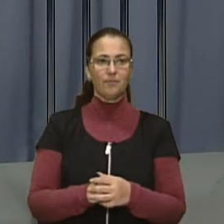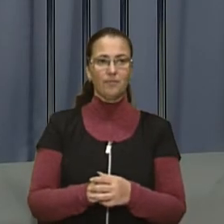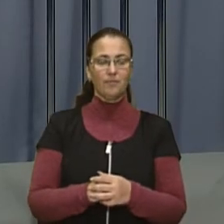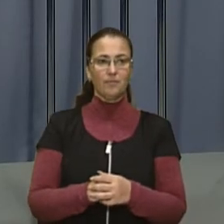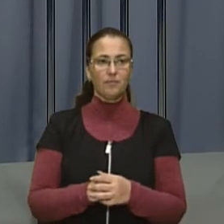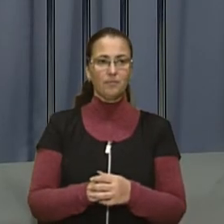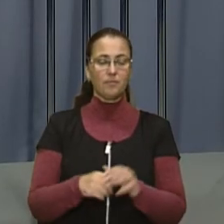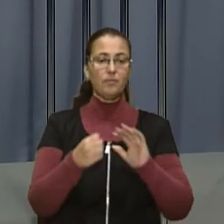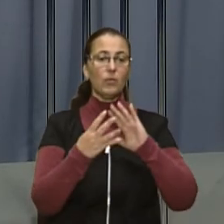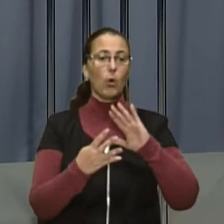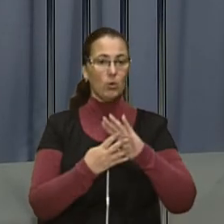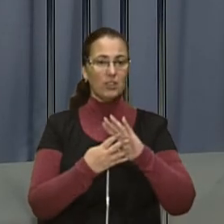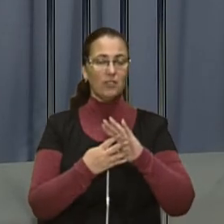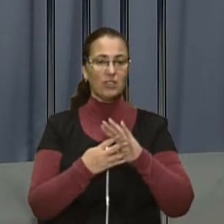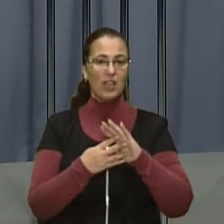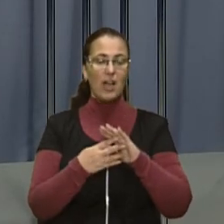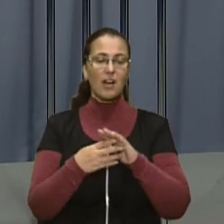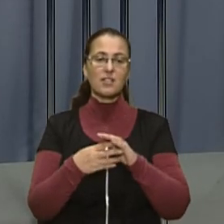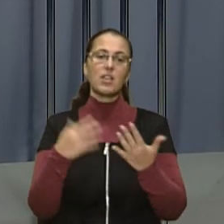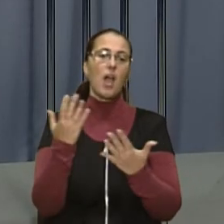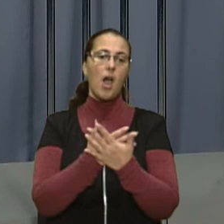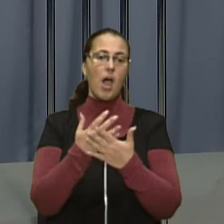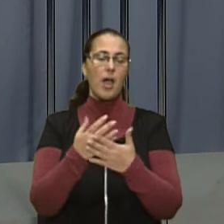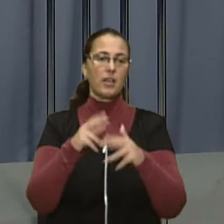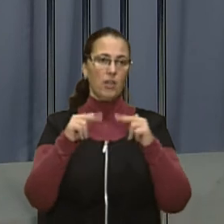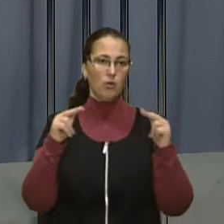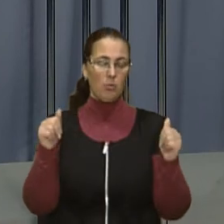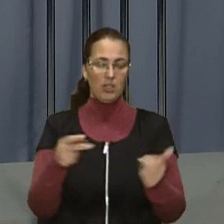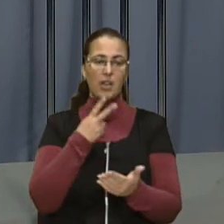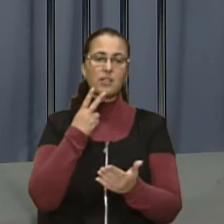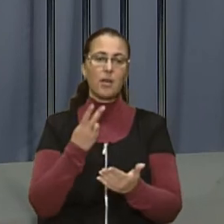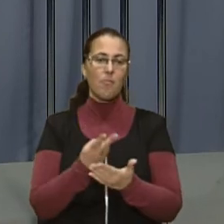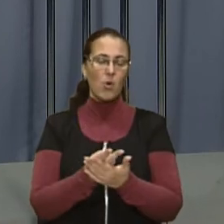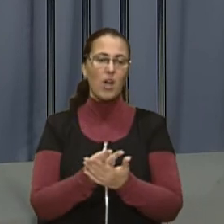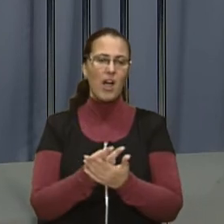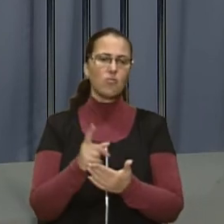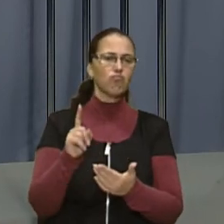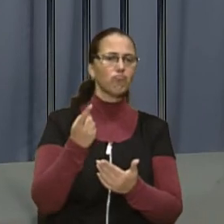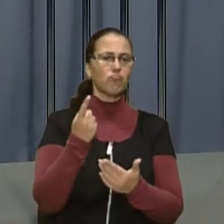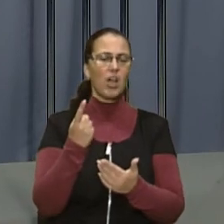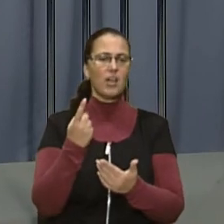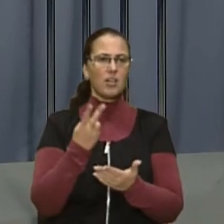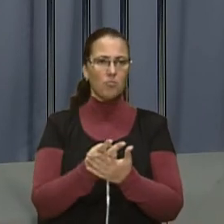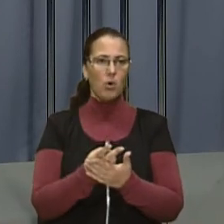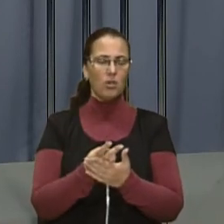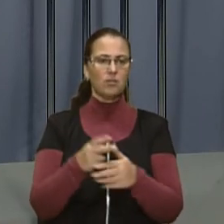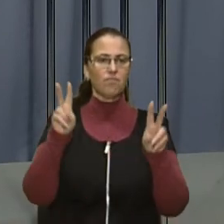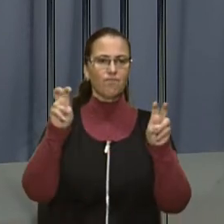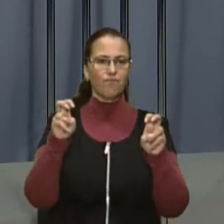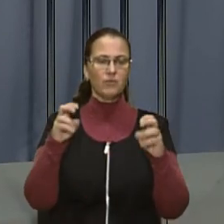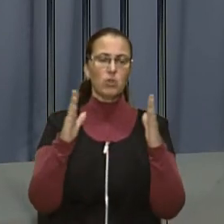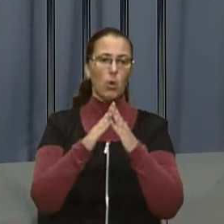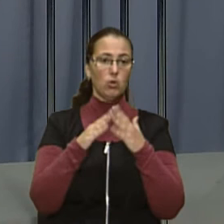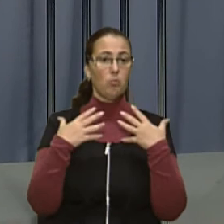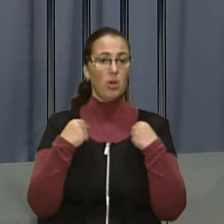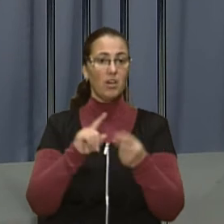О 19-й у кінопалаці на Театральній розпочався допрем'єрний показ фільму під назвою «Додому» на Рімана Алієва. Львів